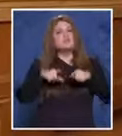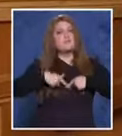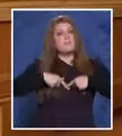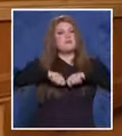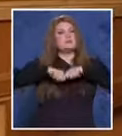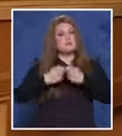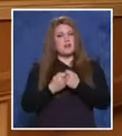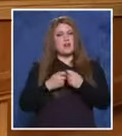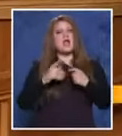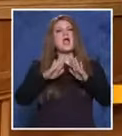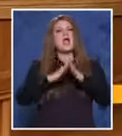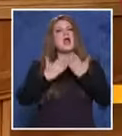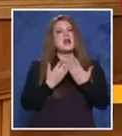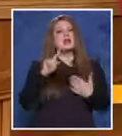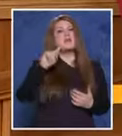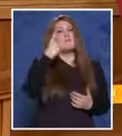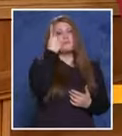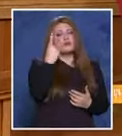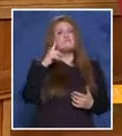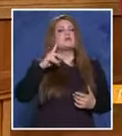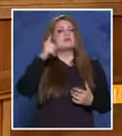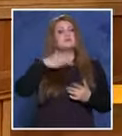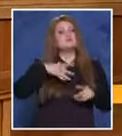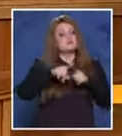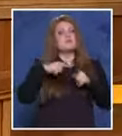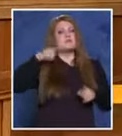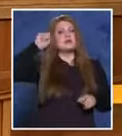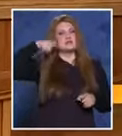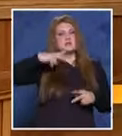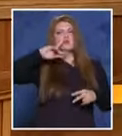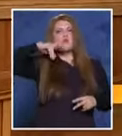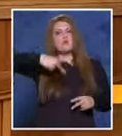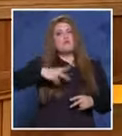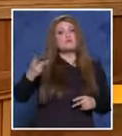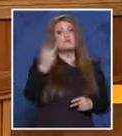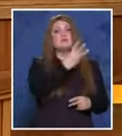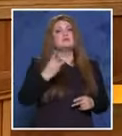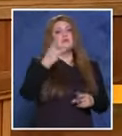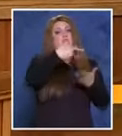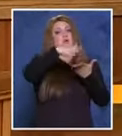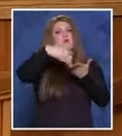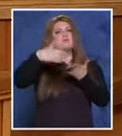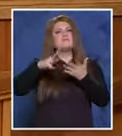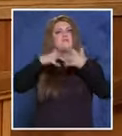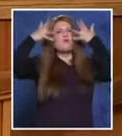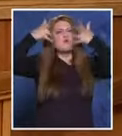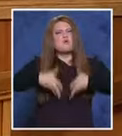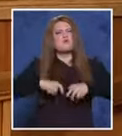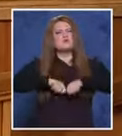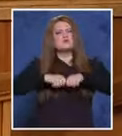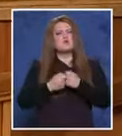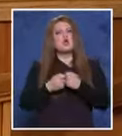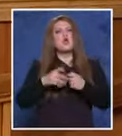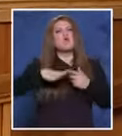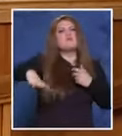чен 280 лин. 1 от НК, за което се носи наказателна отговорност. По отделно обвиняемите извършили непристойни действия, грубо нарушаващи